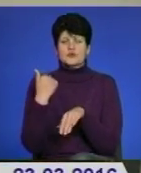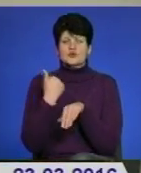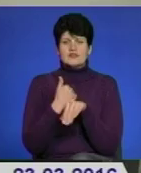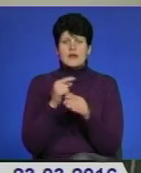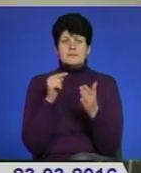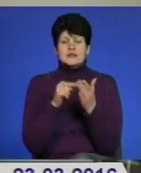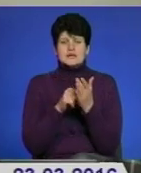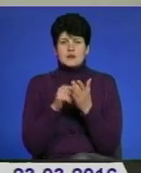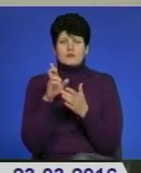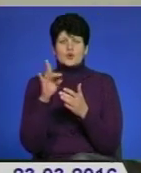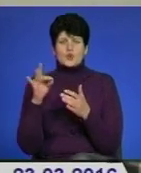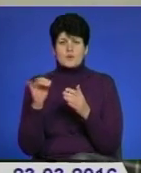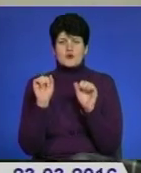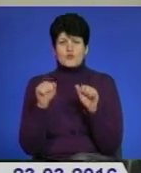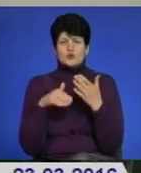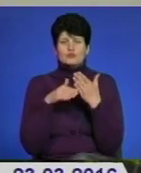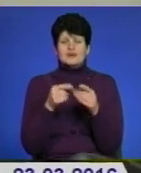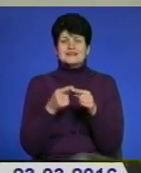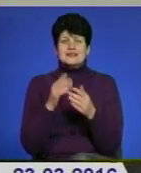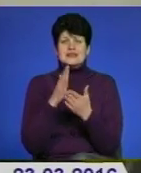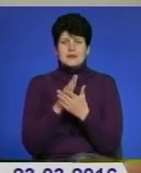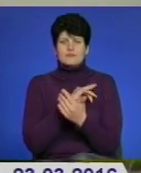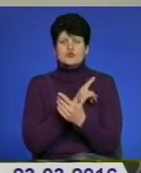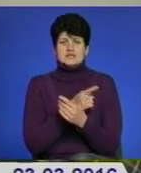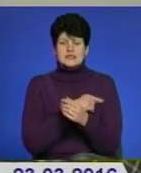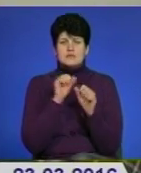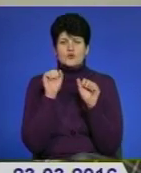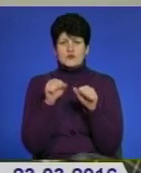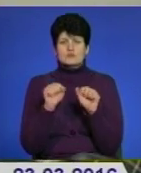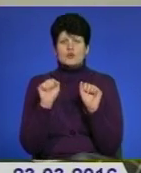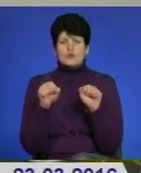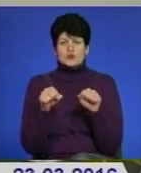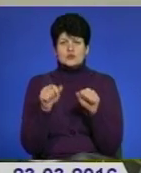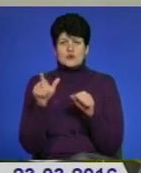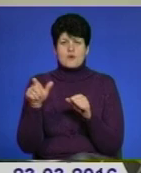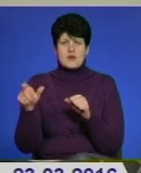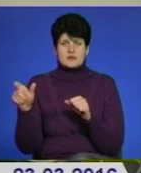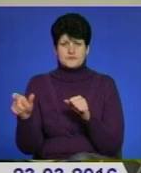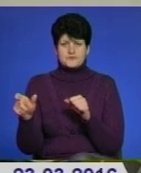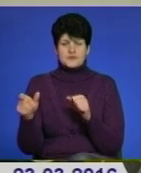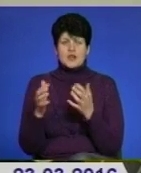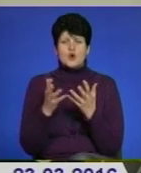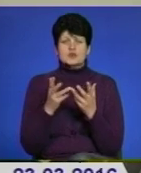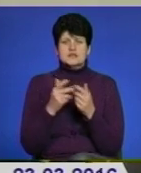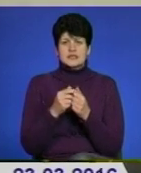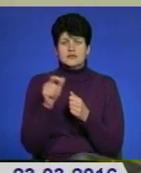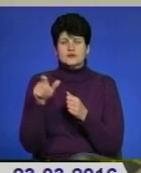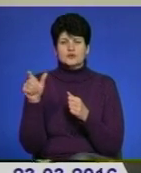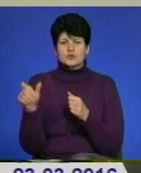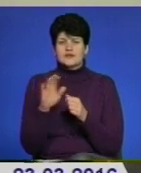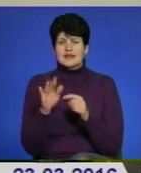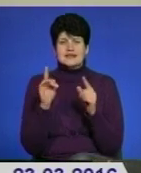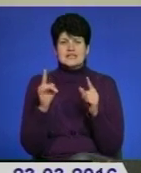мета і ціль бюро правової допомоги – це посилення правової спроможності громад. Оскільки жителі не тільки